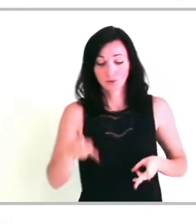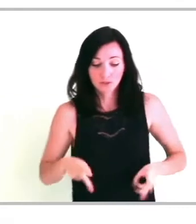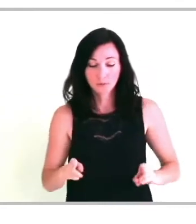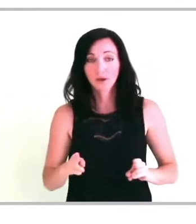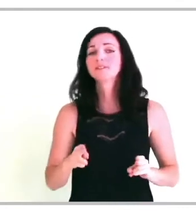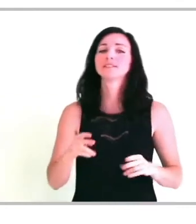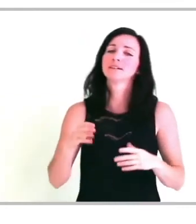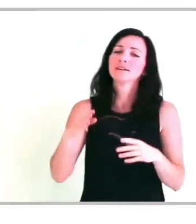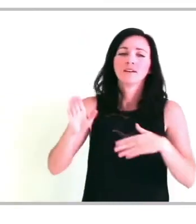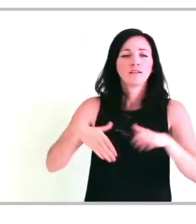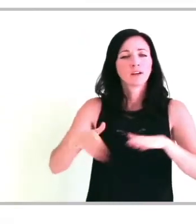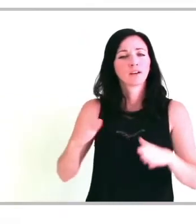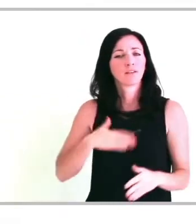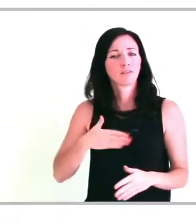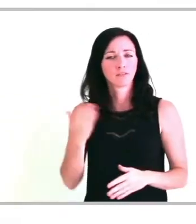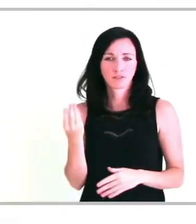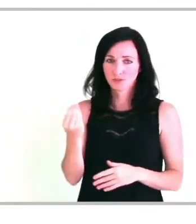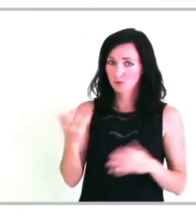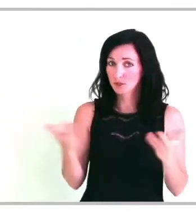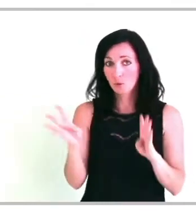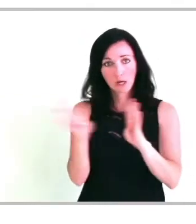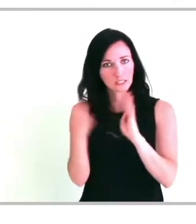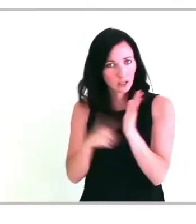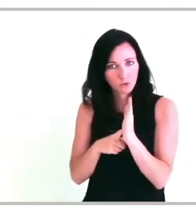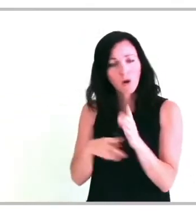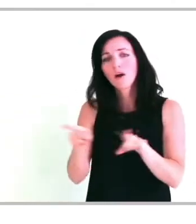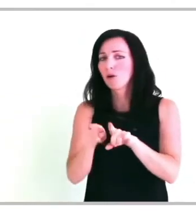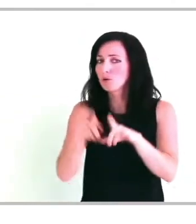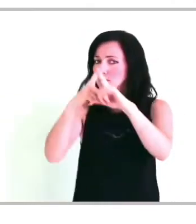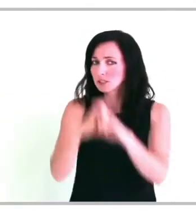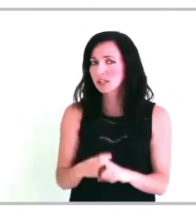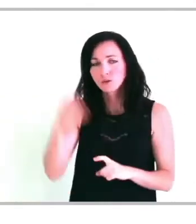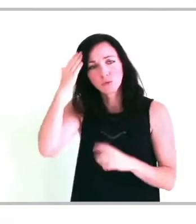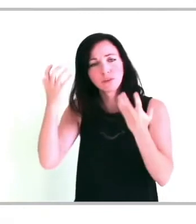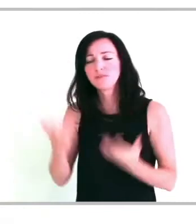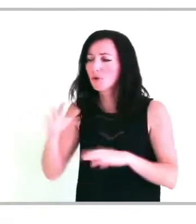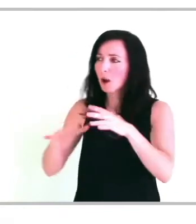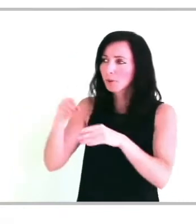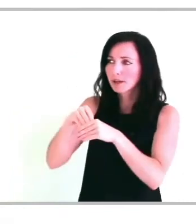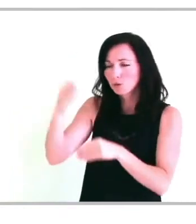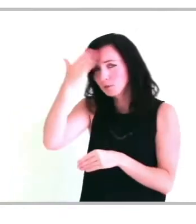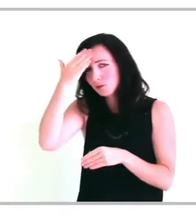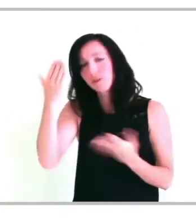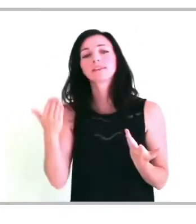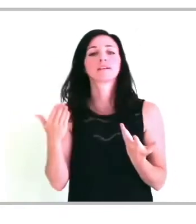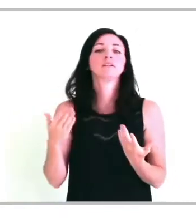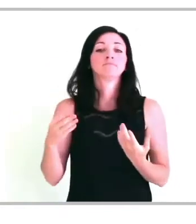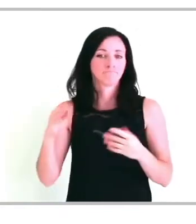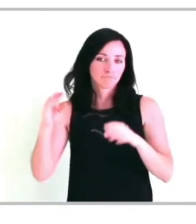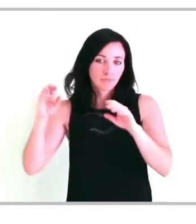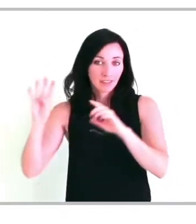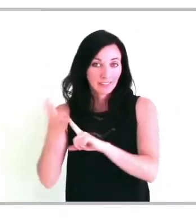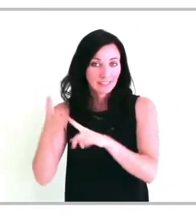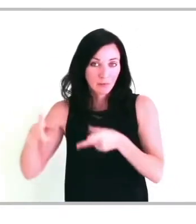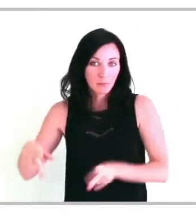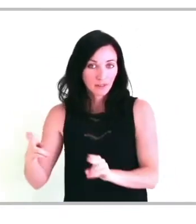étapes que nous recommandons. Troisièmement, le mécanisme d'incitation financière, critères pour y avoir droit et puis le calcul pour estimer